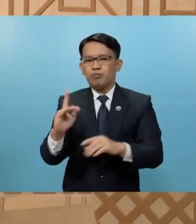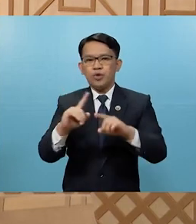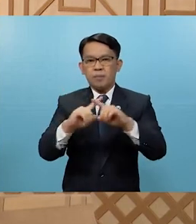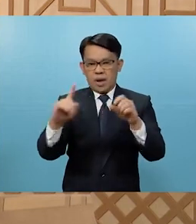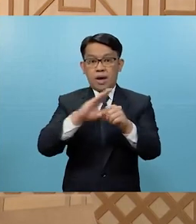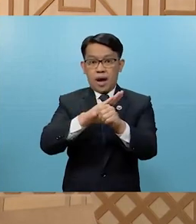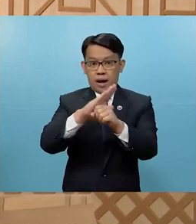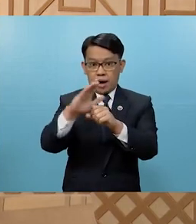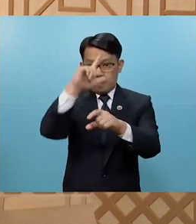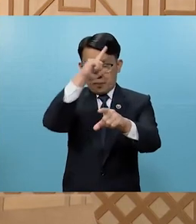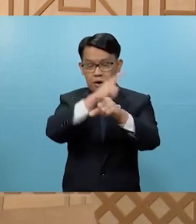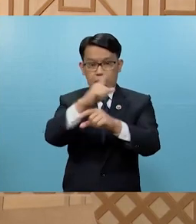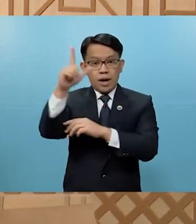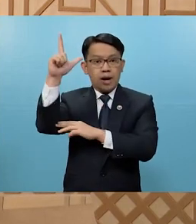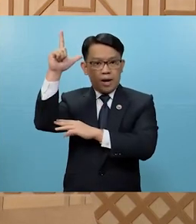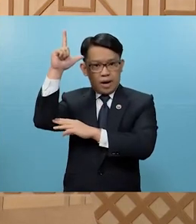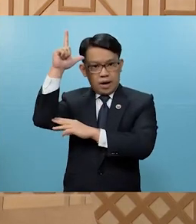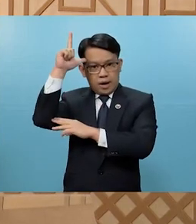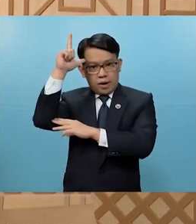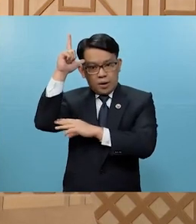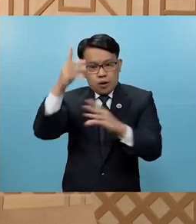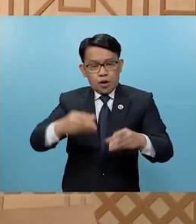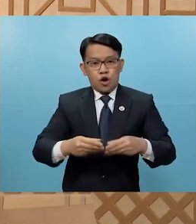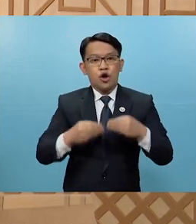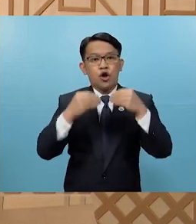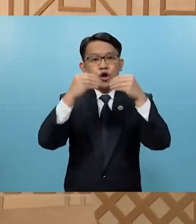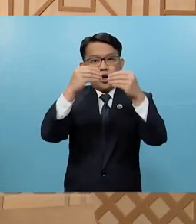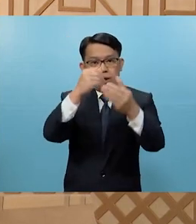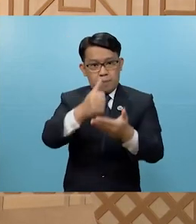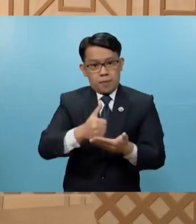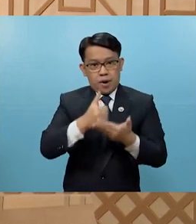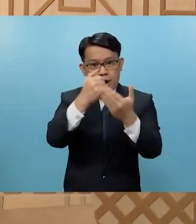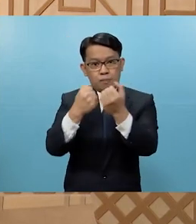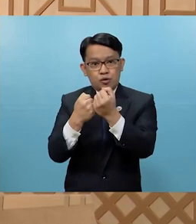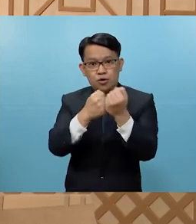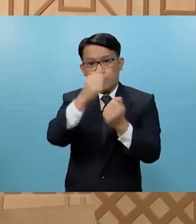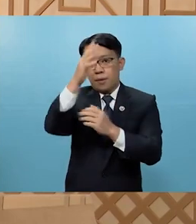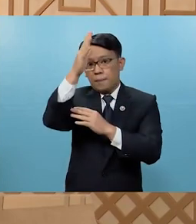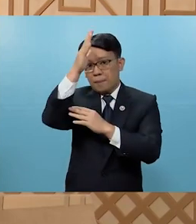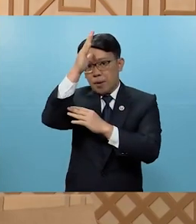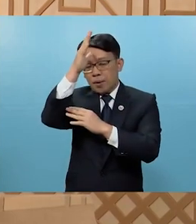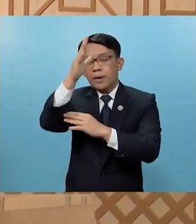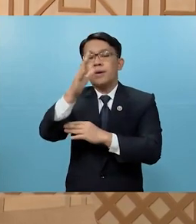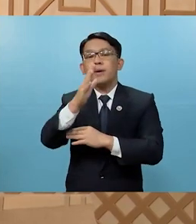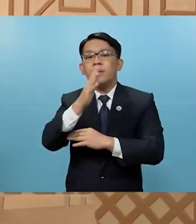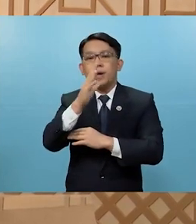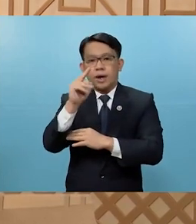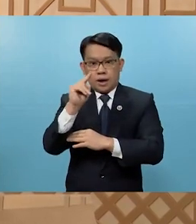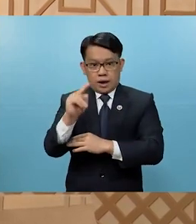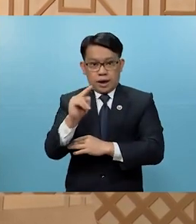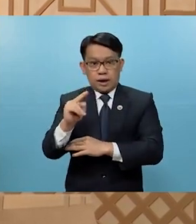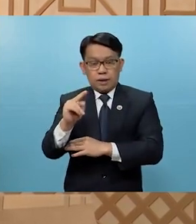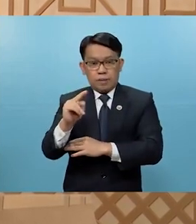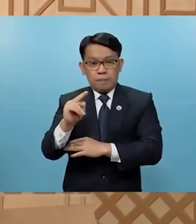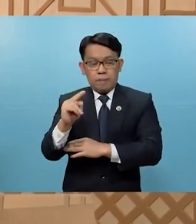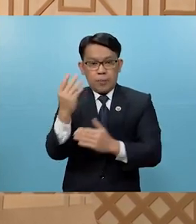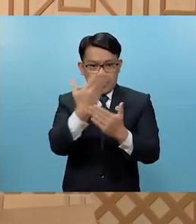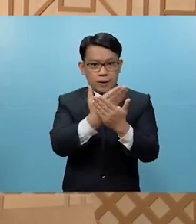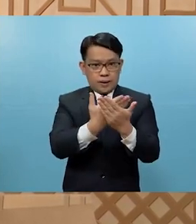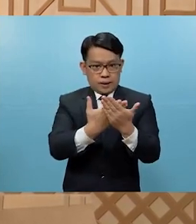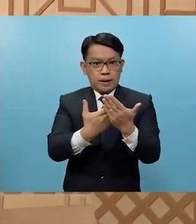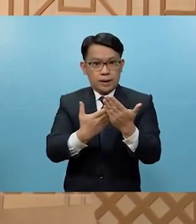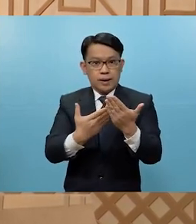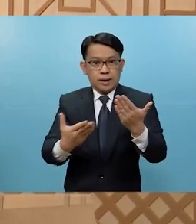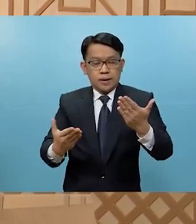sapat na po ba kapatid na Leo na ipoprovide o naibibigay ng ama o ng mga magulang yung pangangailangang material